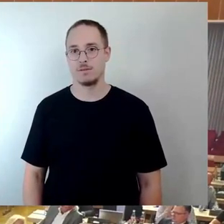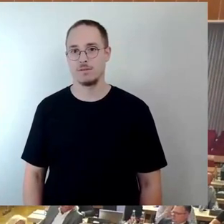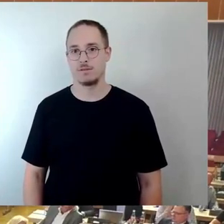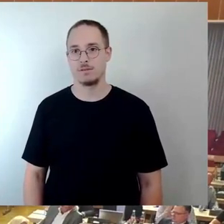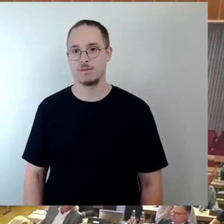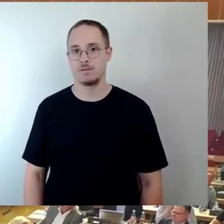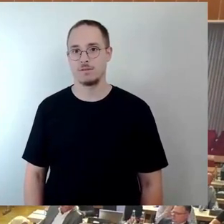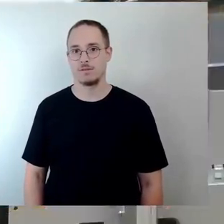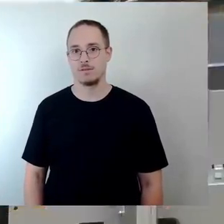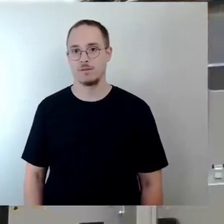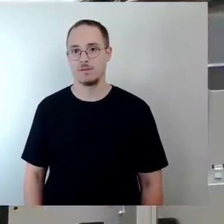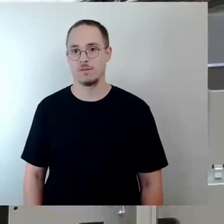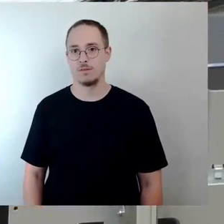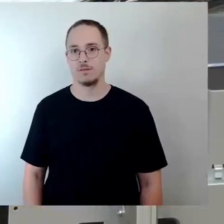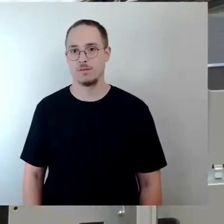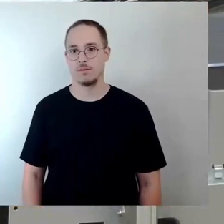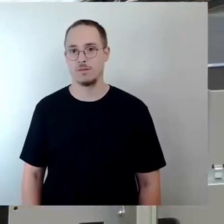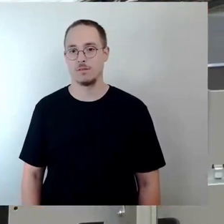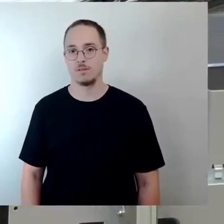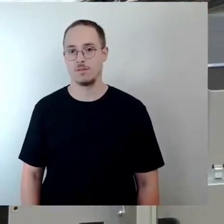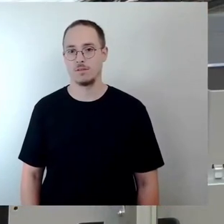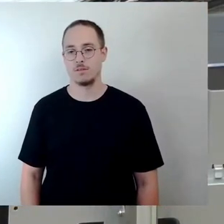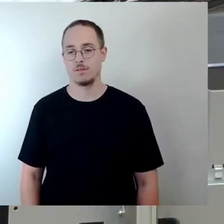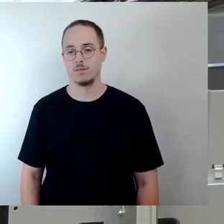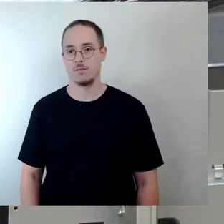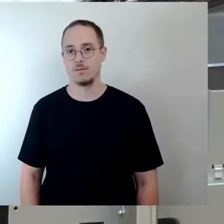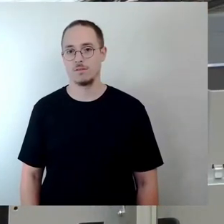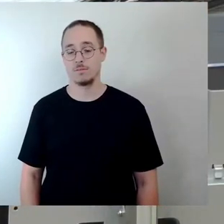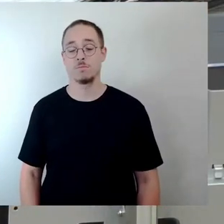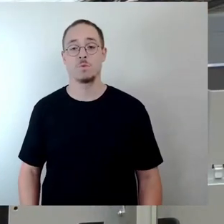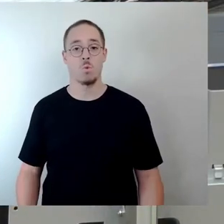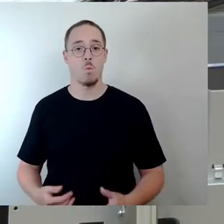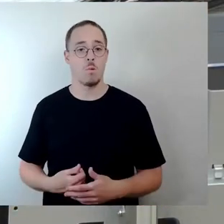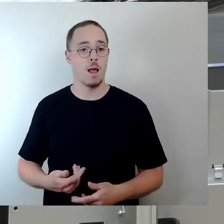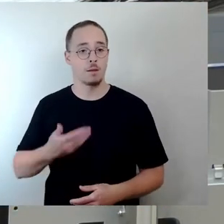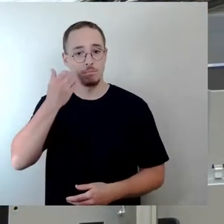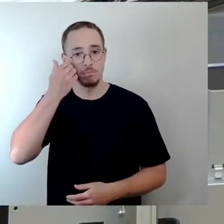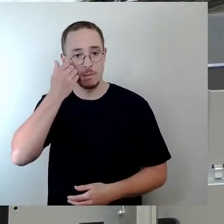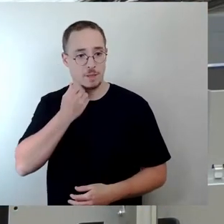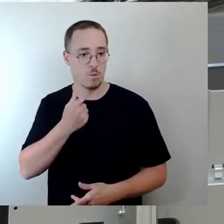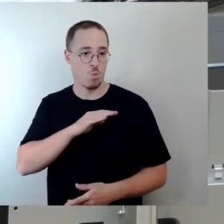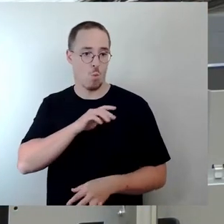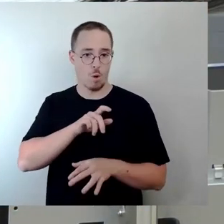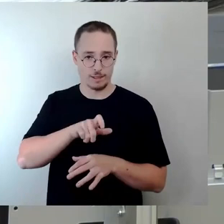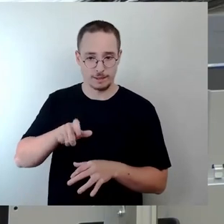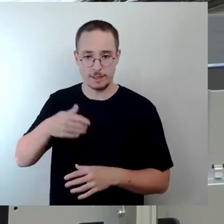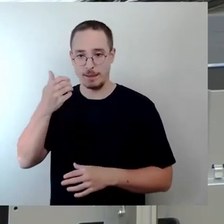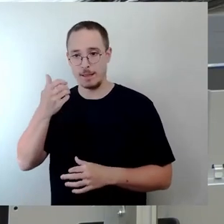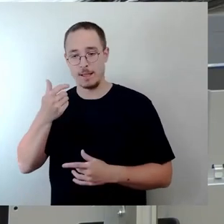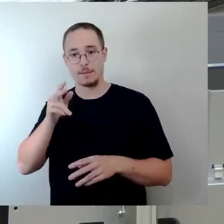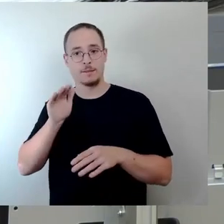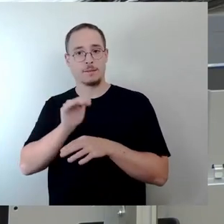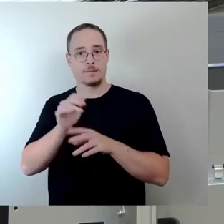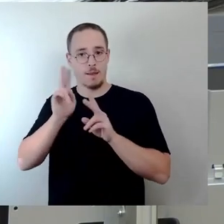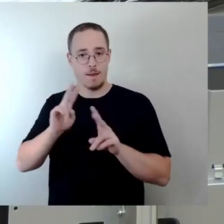Sehr geehrter Herr Erster Bürgermeister, Kolleginnen und Kollegen und keine Gäste mehr. Ich mache es kurz. Lieber